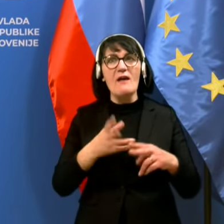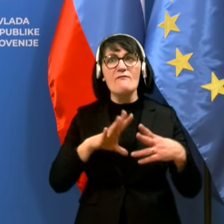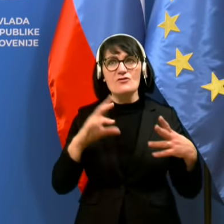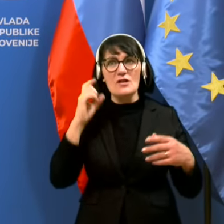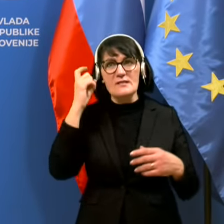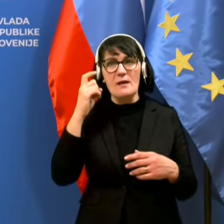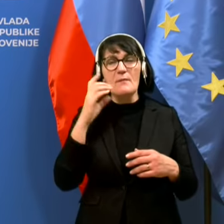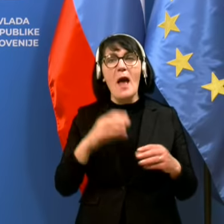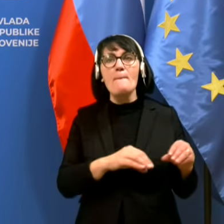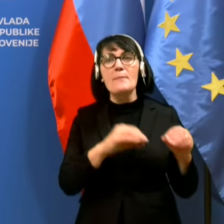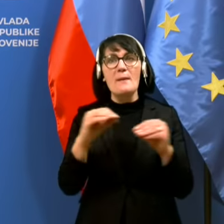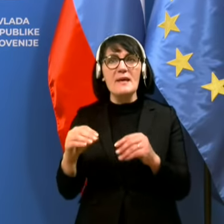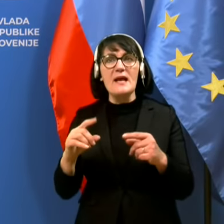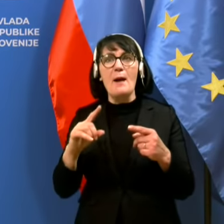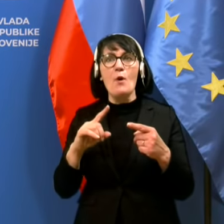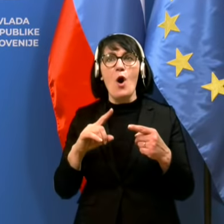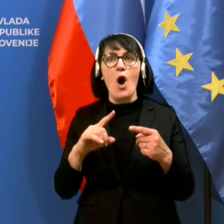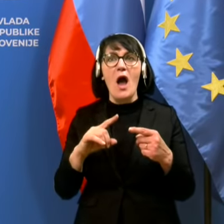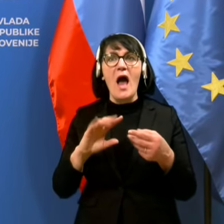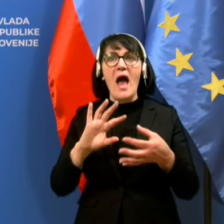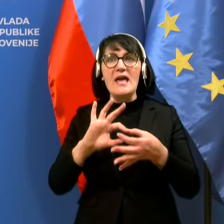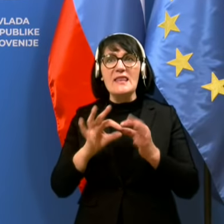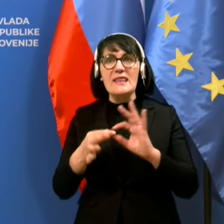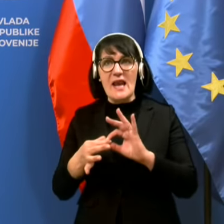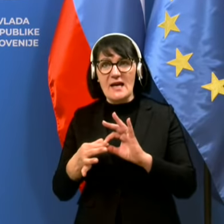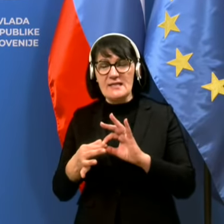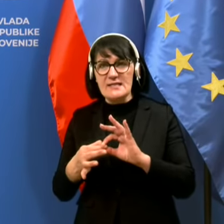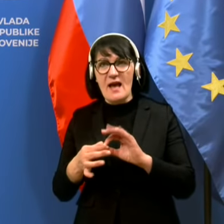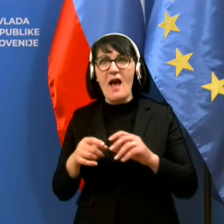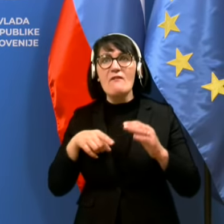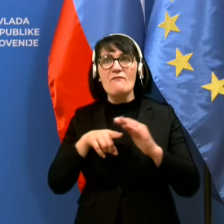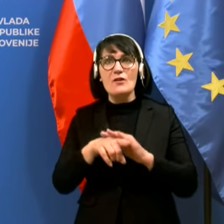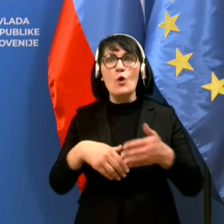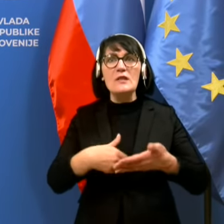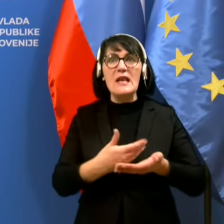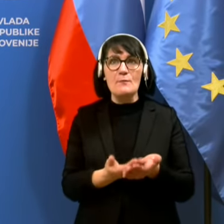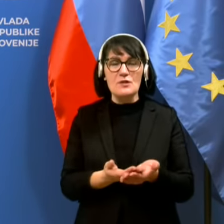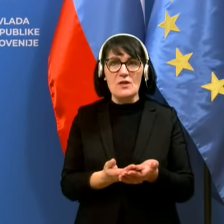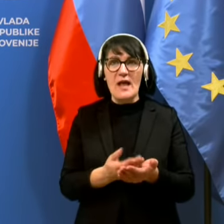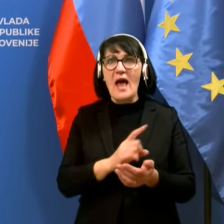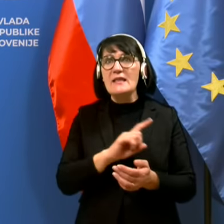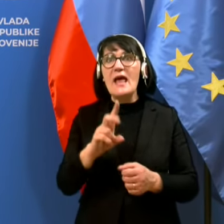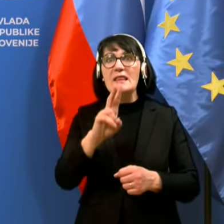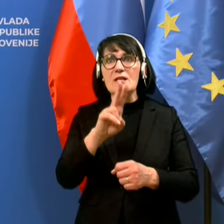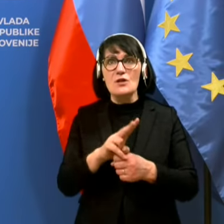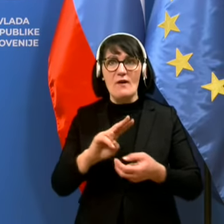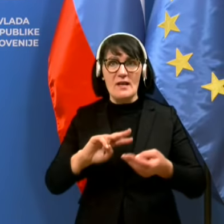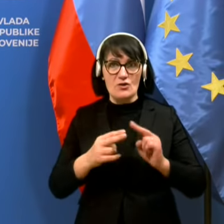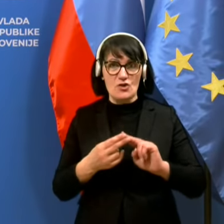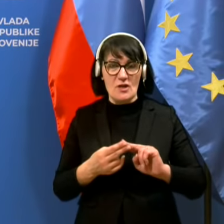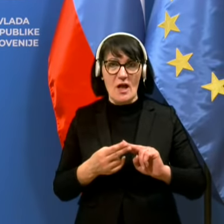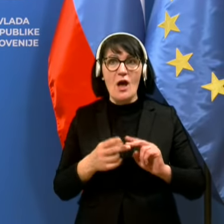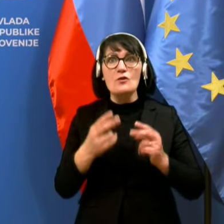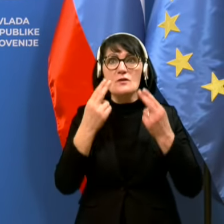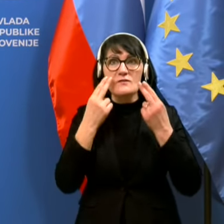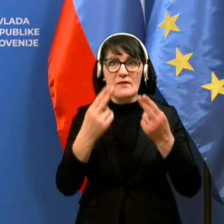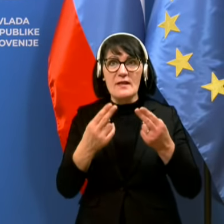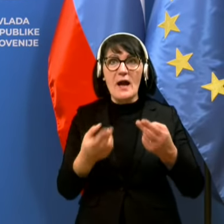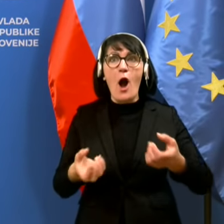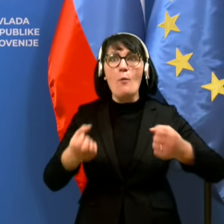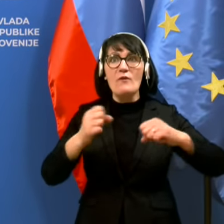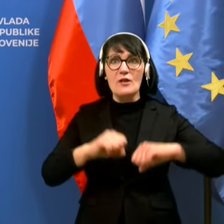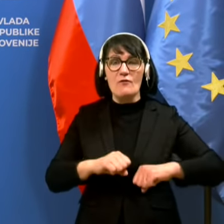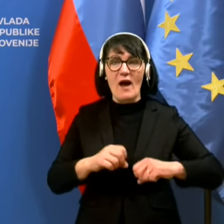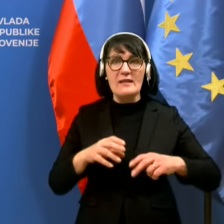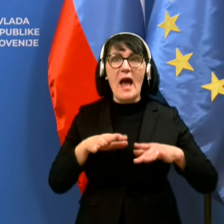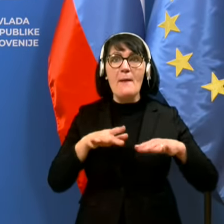interakcije v notranji prostore na pač nenadzorovan način. In to izvidi, kao bladovanje epidemije